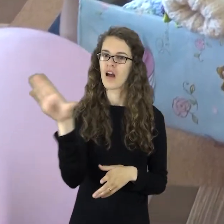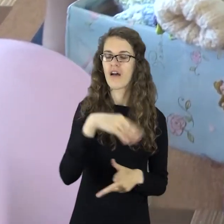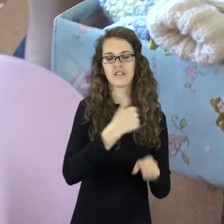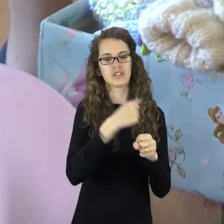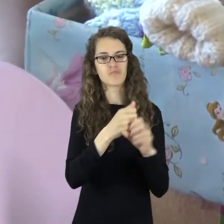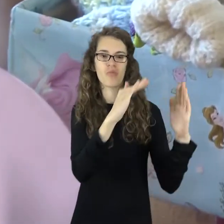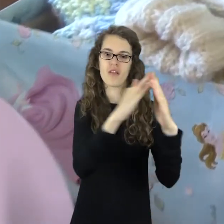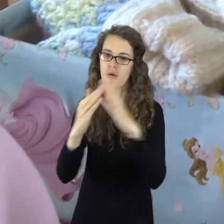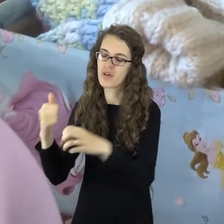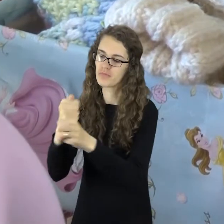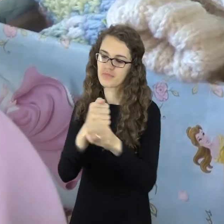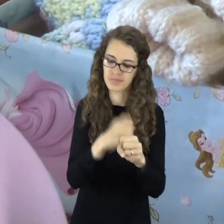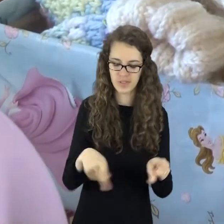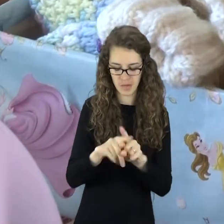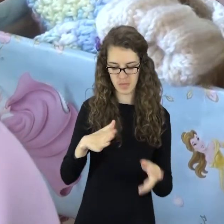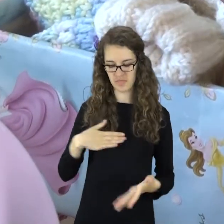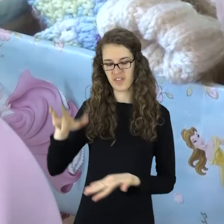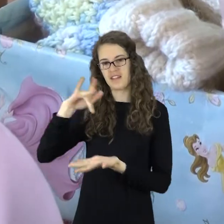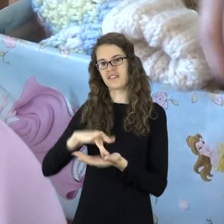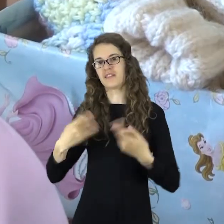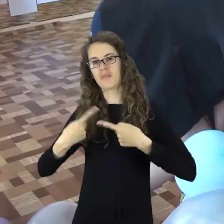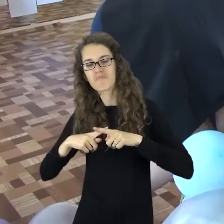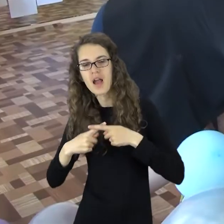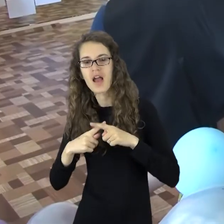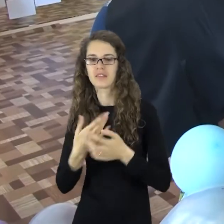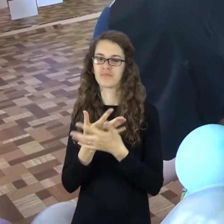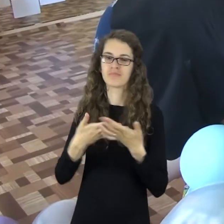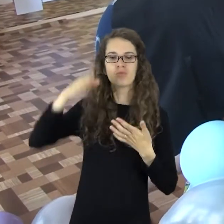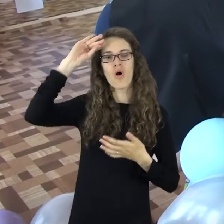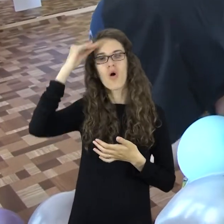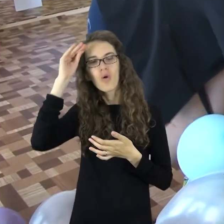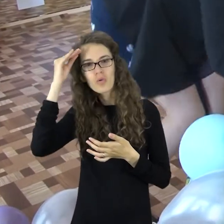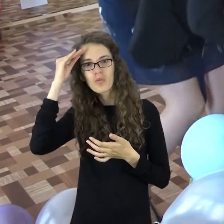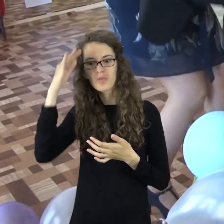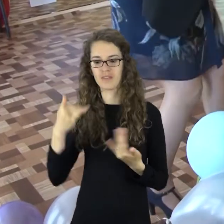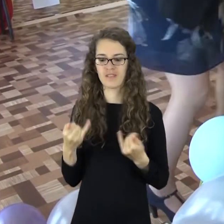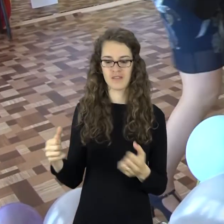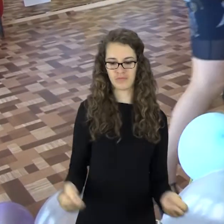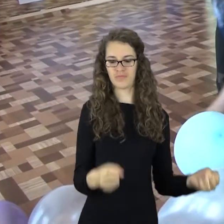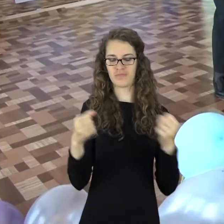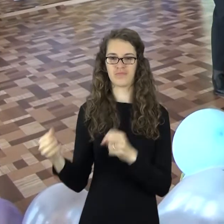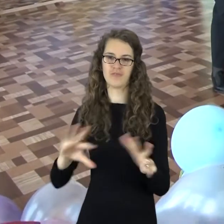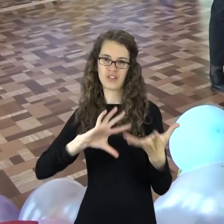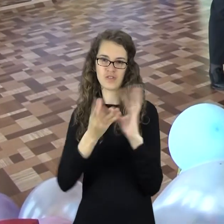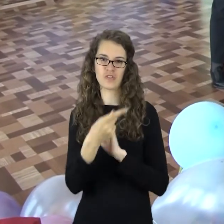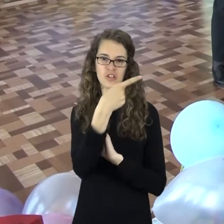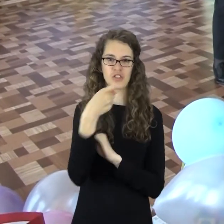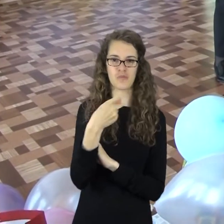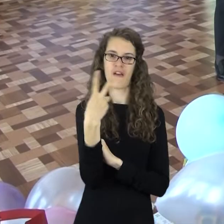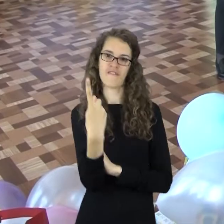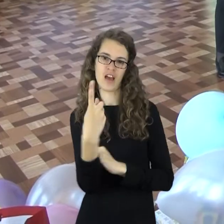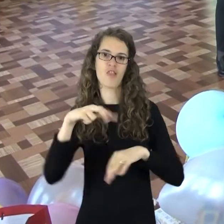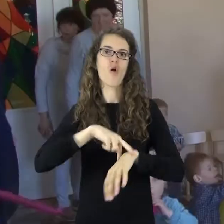Dirbo žmonės ir namuose, ir pas mus centrė. Mes gerūkinosi, mes pristatėm viršimto kainaičių